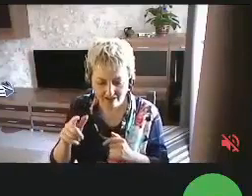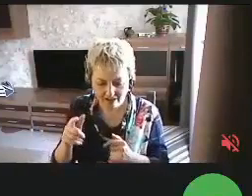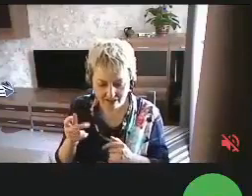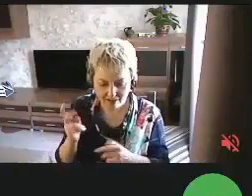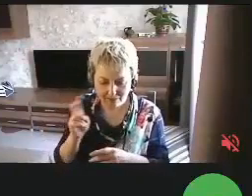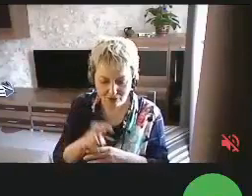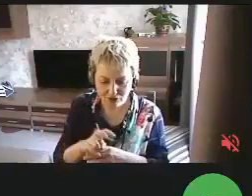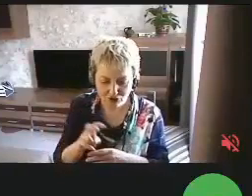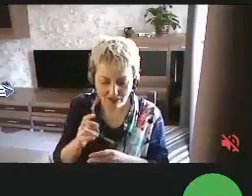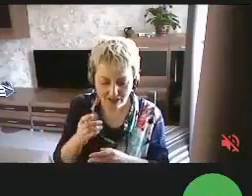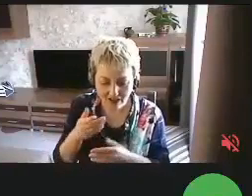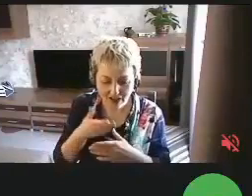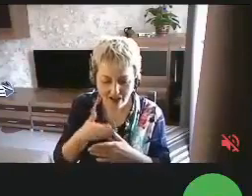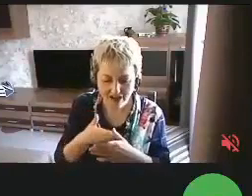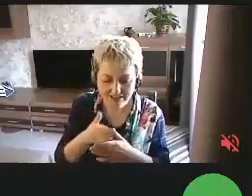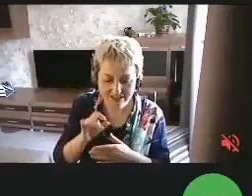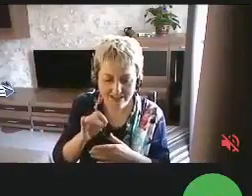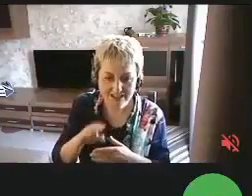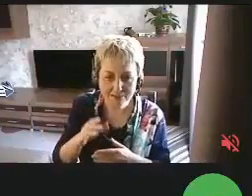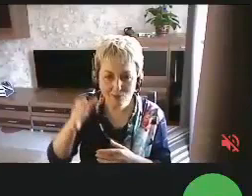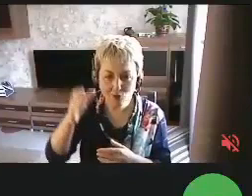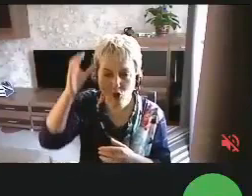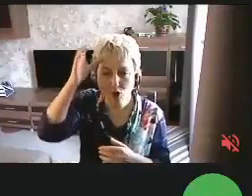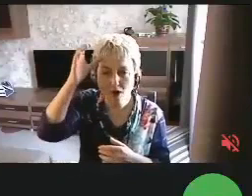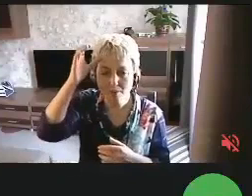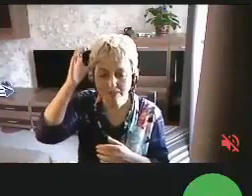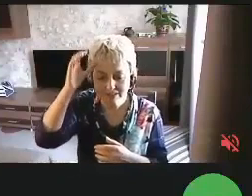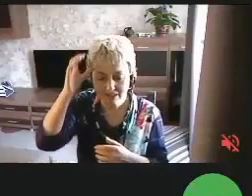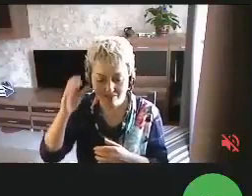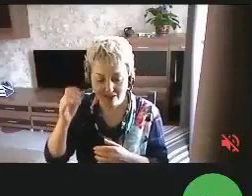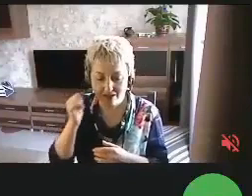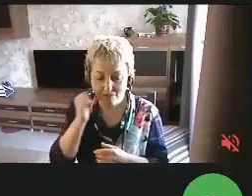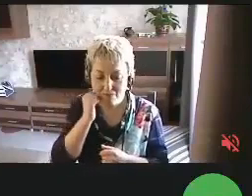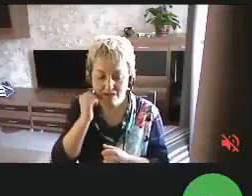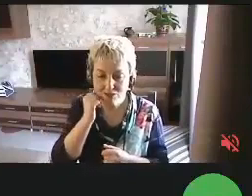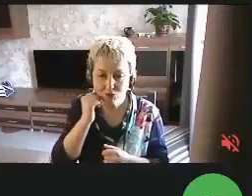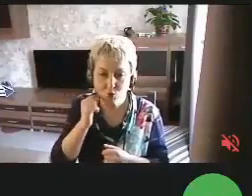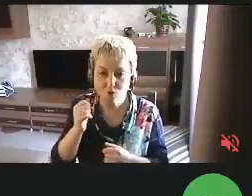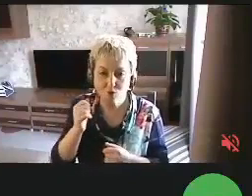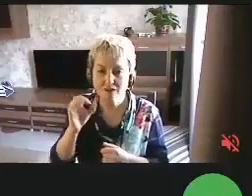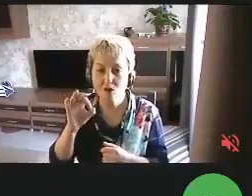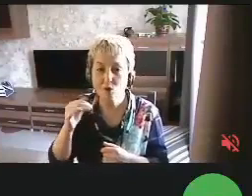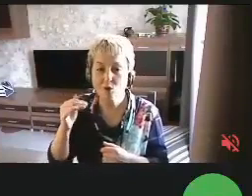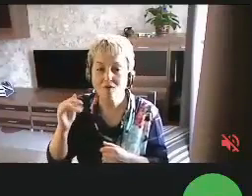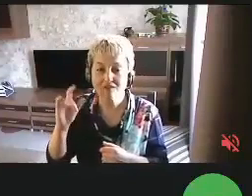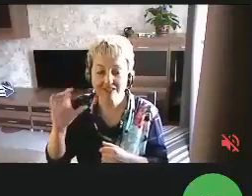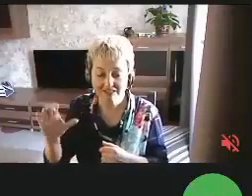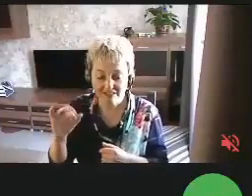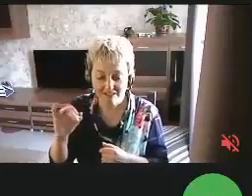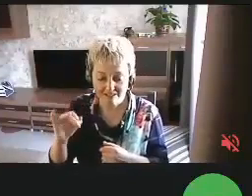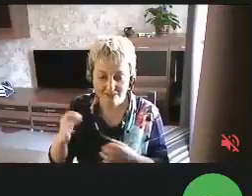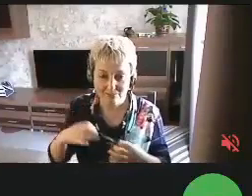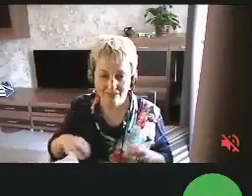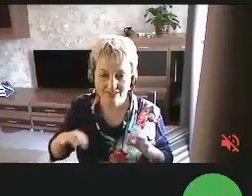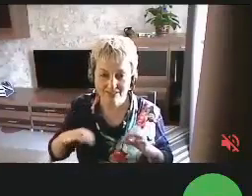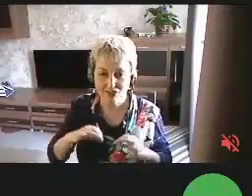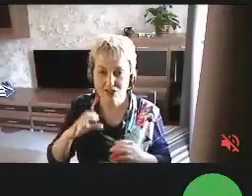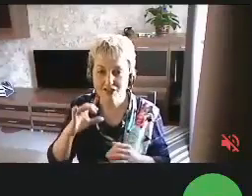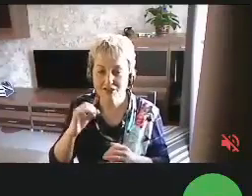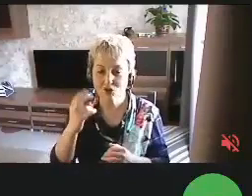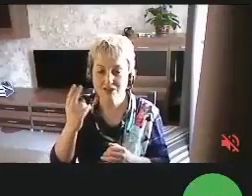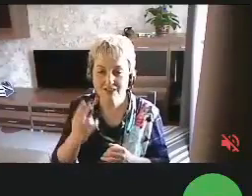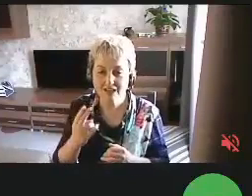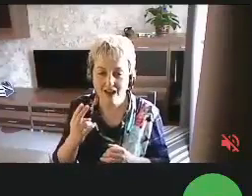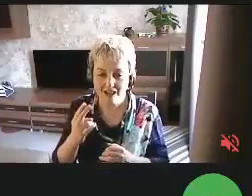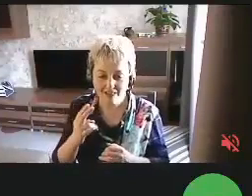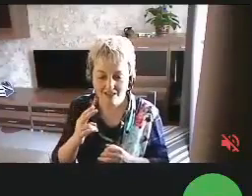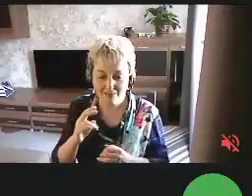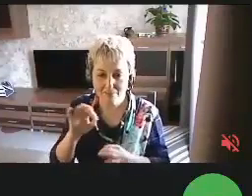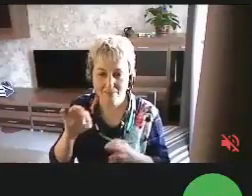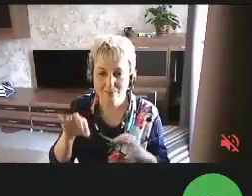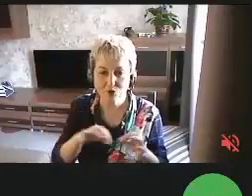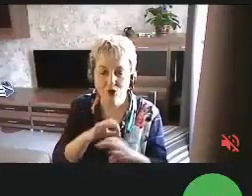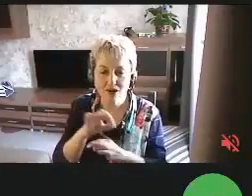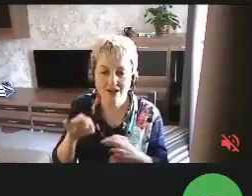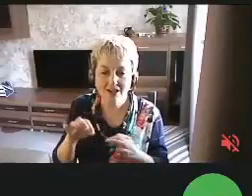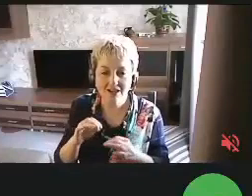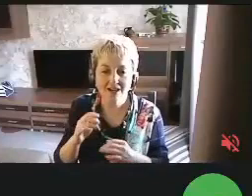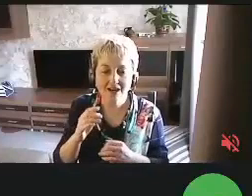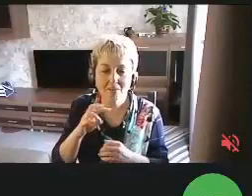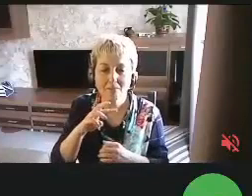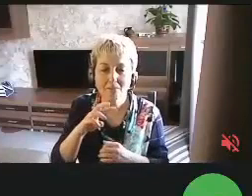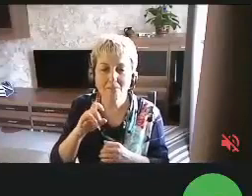программным ассистентом по образованию в московском офисе ЮНЕСКО и менеджером по социальным проектам в